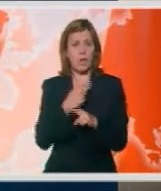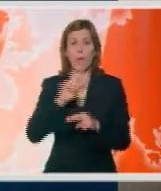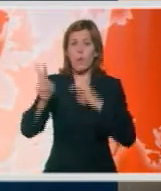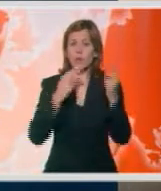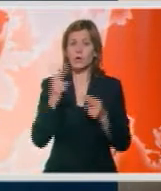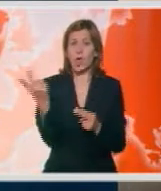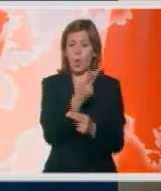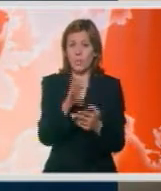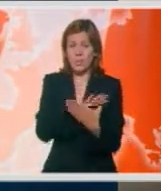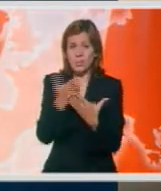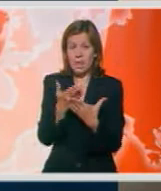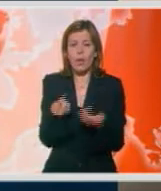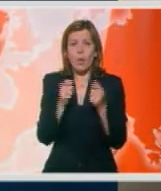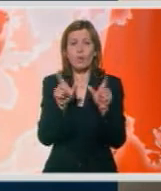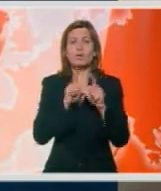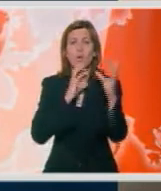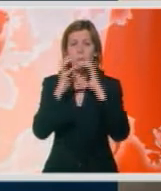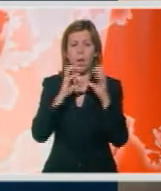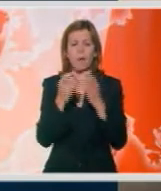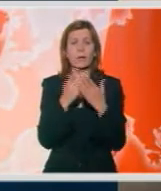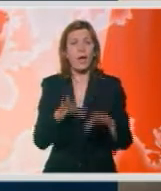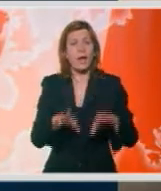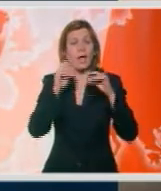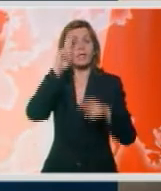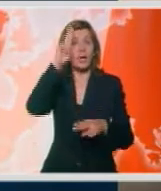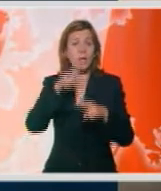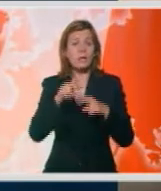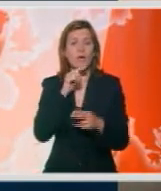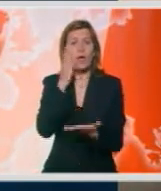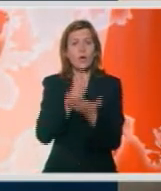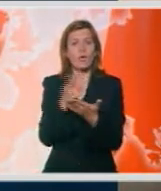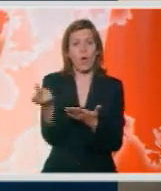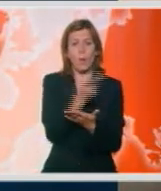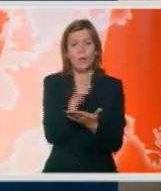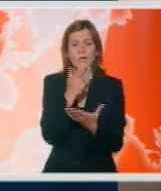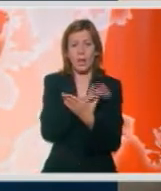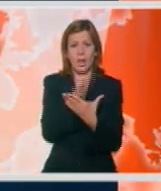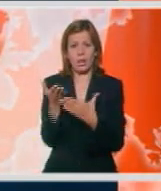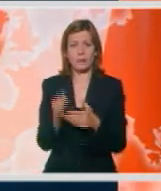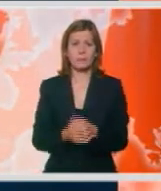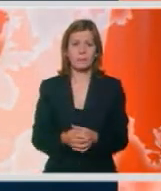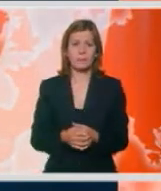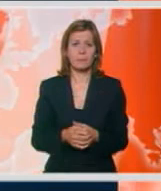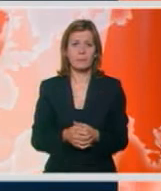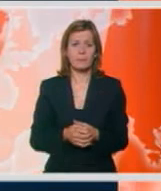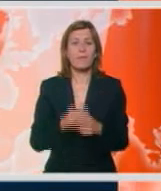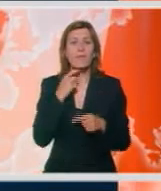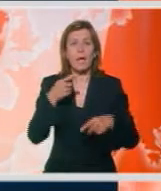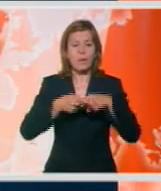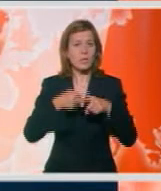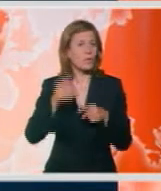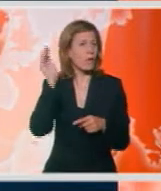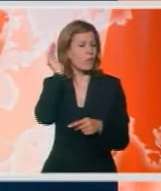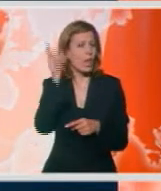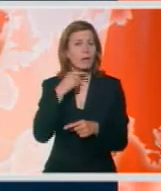ćemo obe strane da se uključu u pregovore kako bi se našlo kompromisno rešenje koje odgovara obema stranama. Grčka vlada je